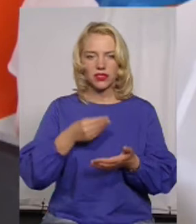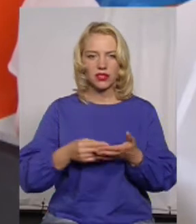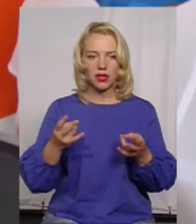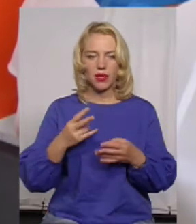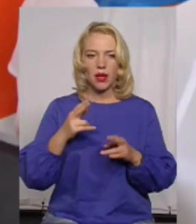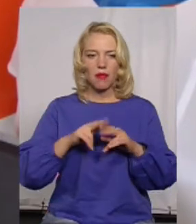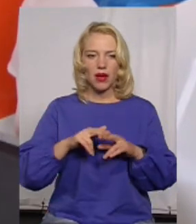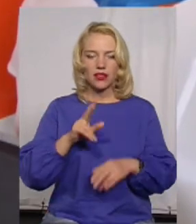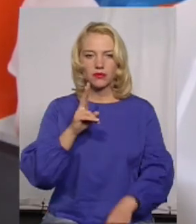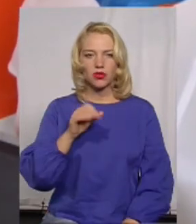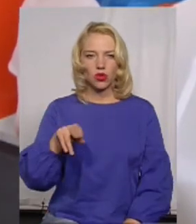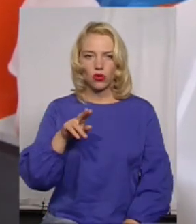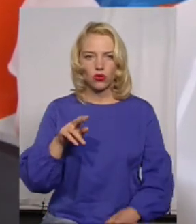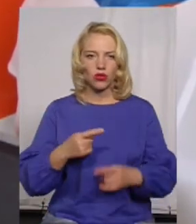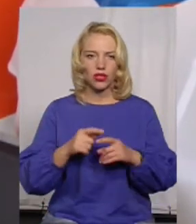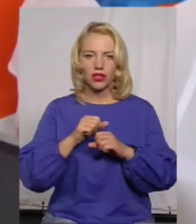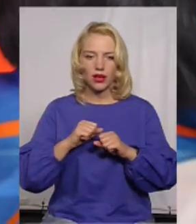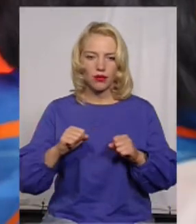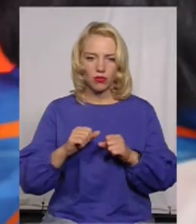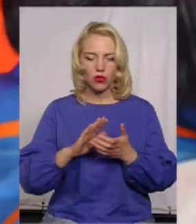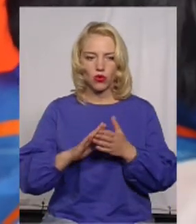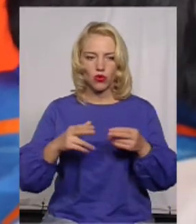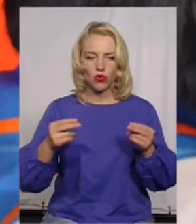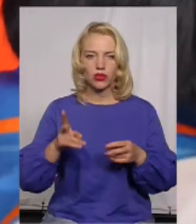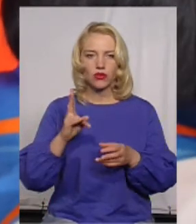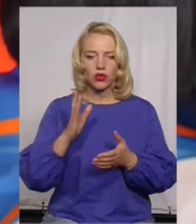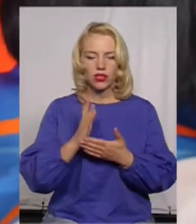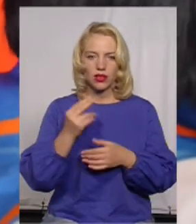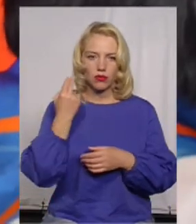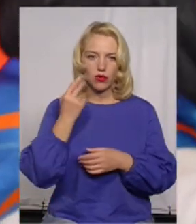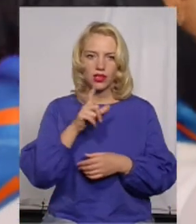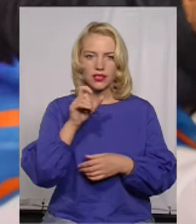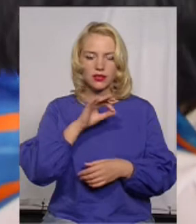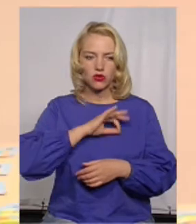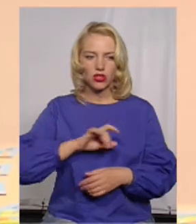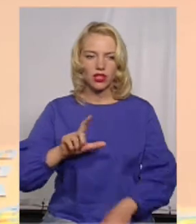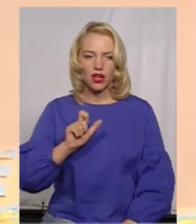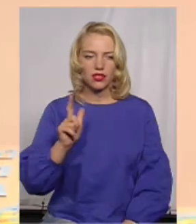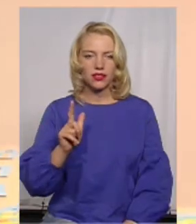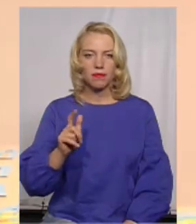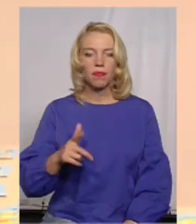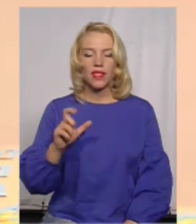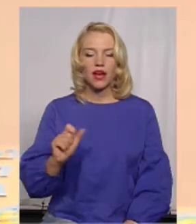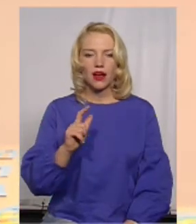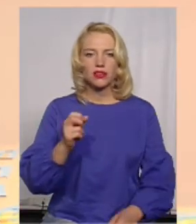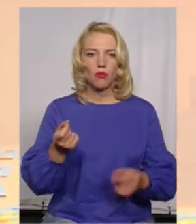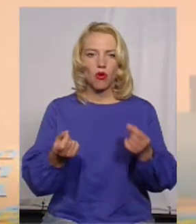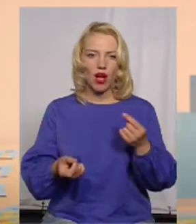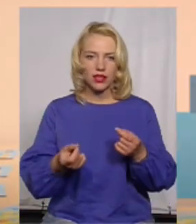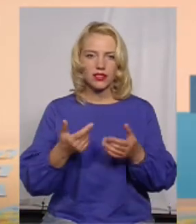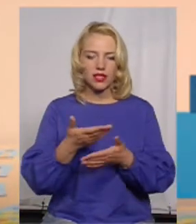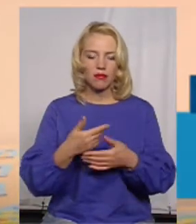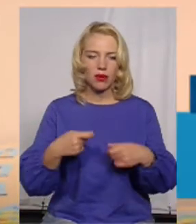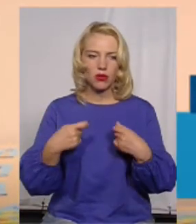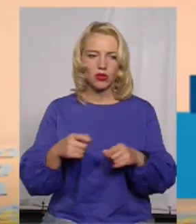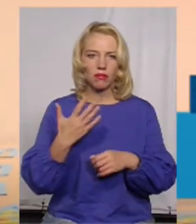ідентифікаційний код. Угоду не може заключити абонент, у котрого є заборгованість за спожитий газ, додає жінка. Газ по акції сьогодні ми продаємо по